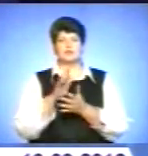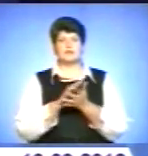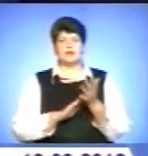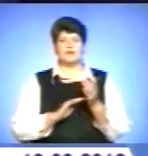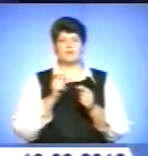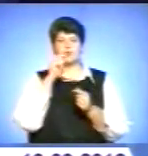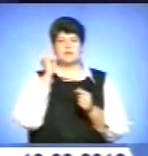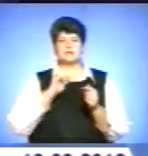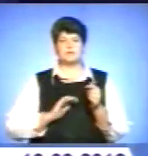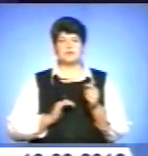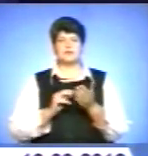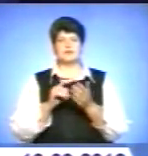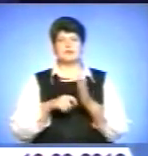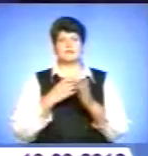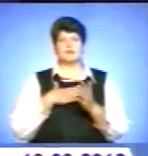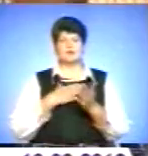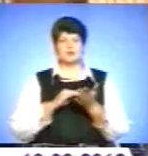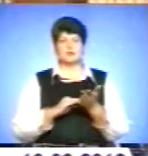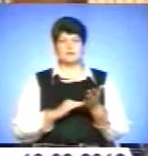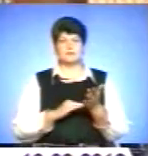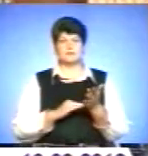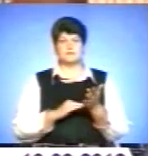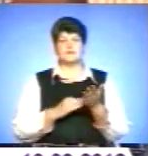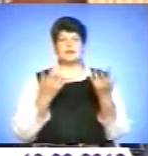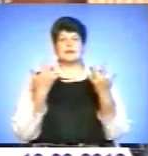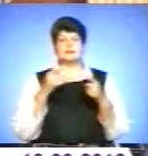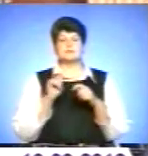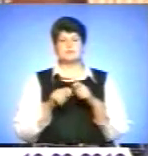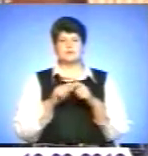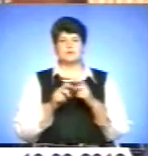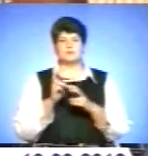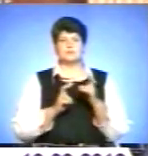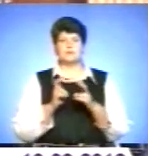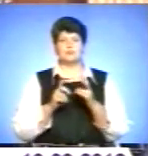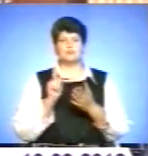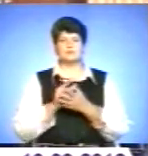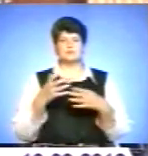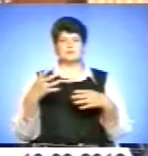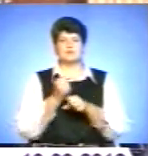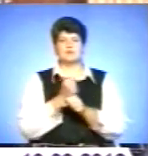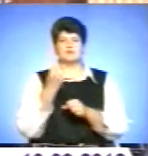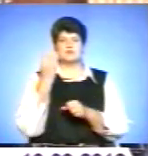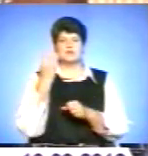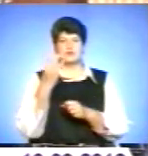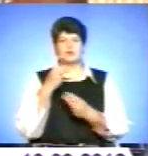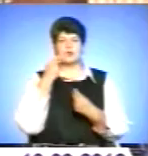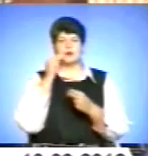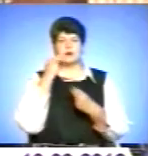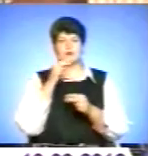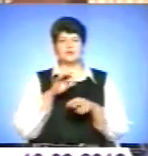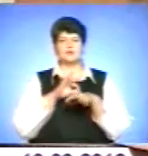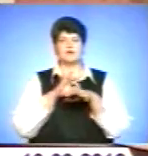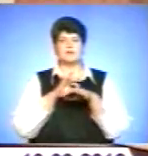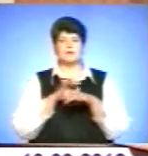бізнес, дізнавалися наші журналісти. Кількість перевіру підприємств потрібно скоротити майже втричі для значного покращення умов ведення